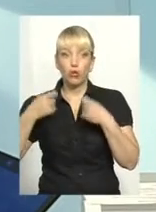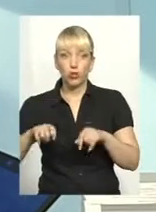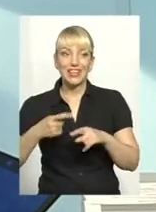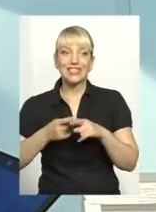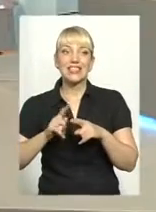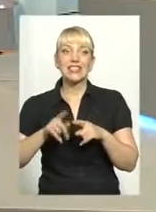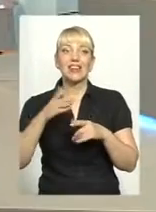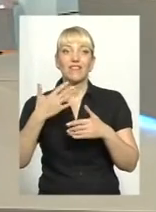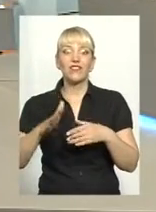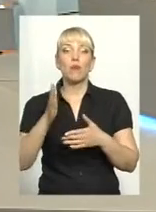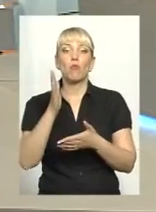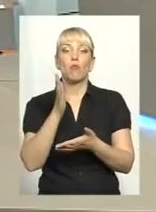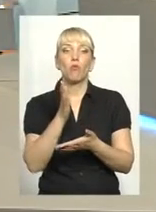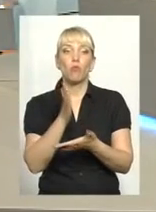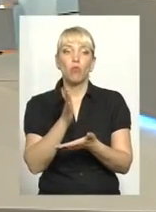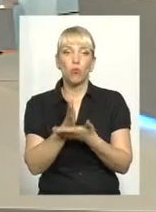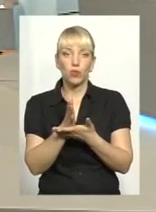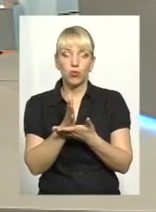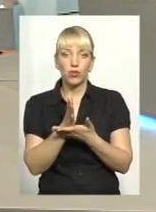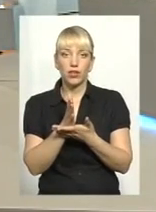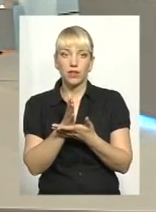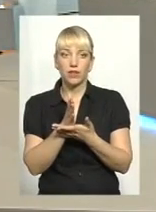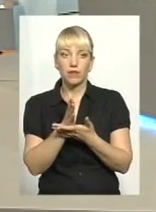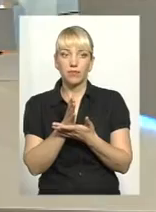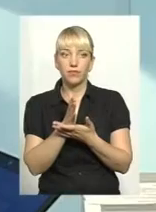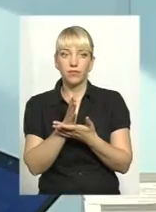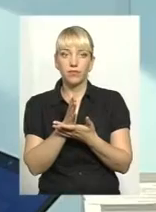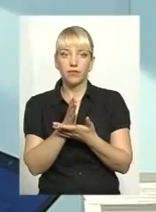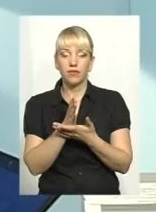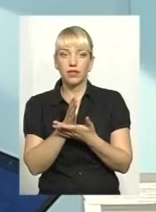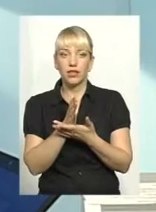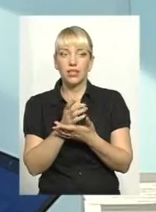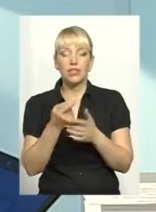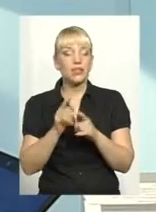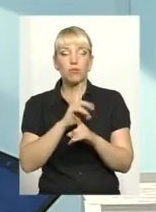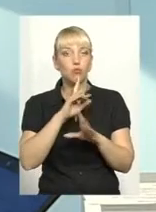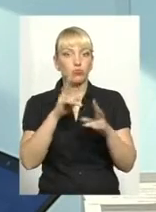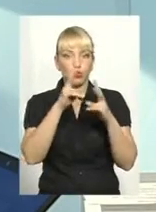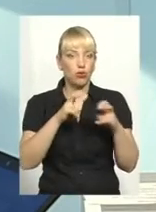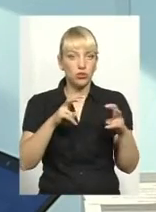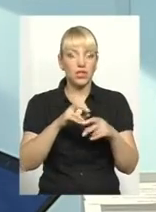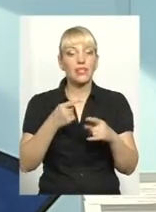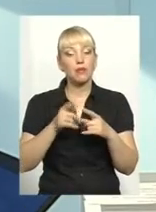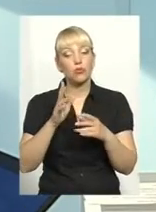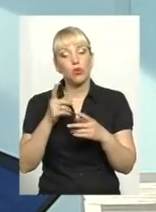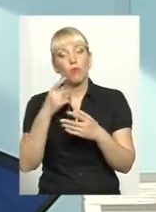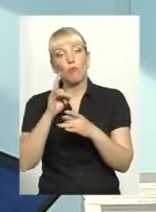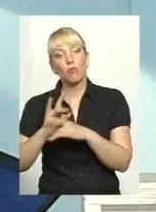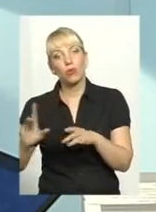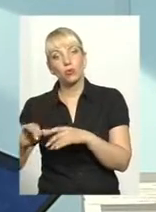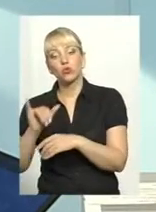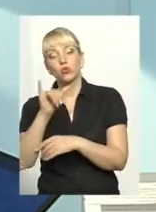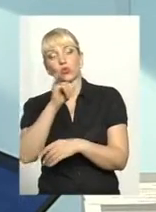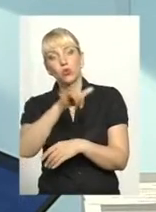вже буде... Приводом для розслідування? Ні, це не буде приводом для розслідування, це просто буде пояснювати, що в нього